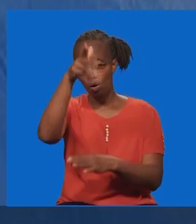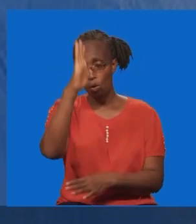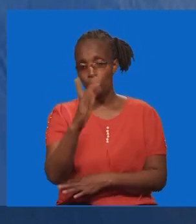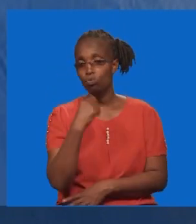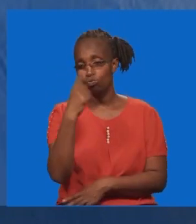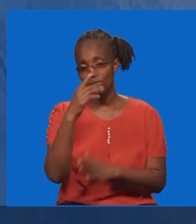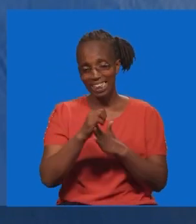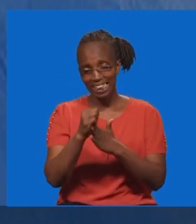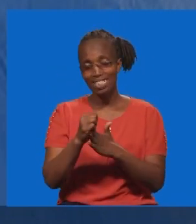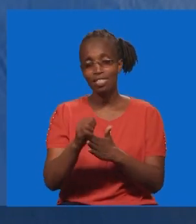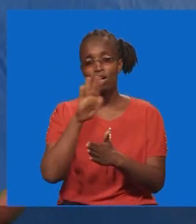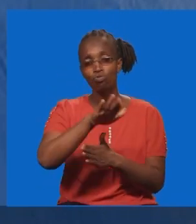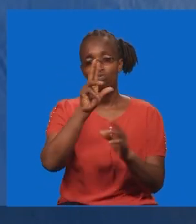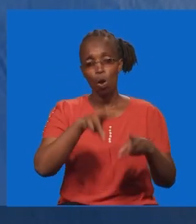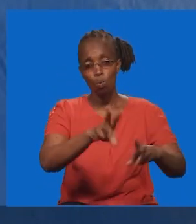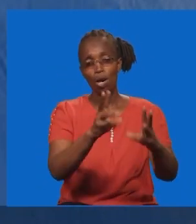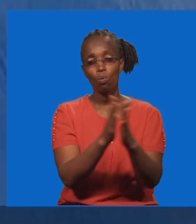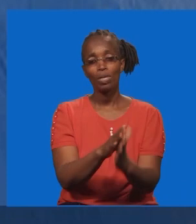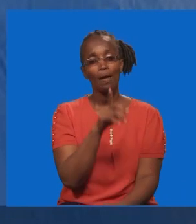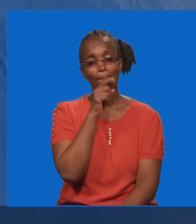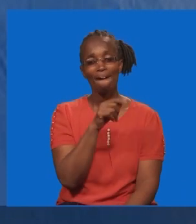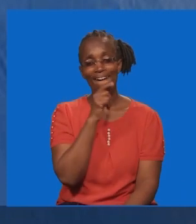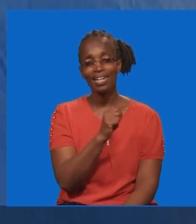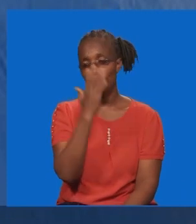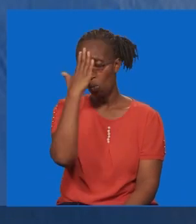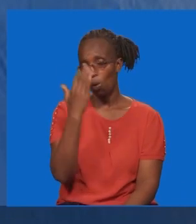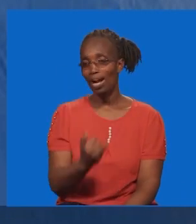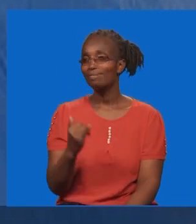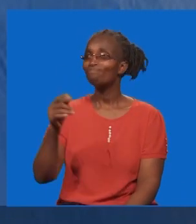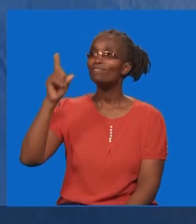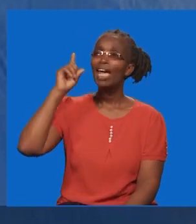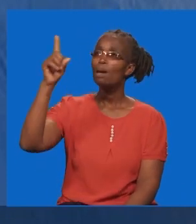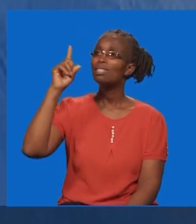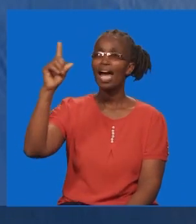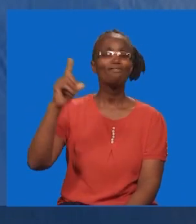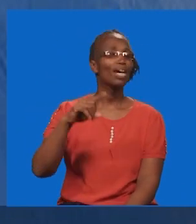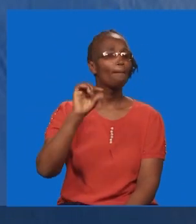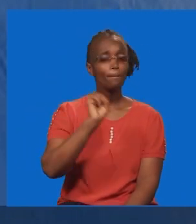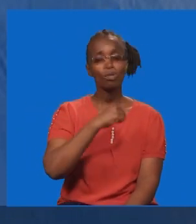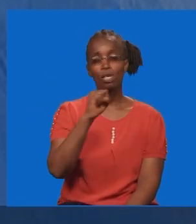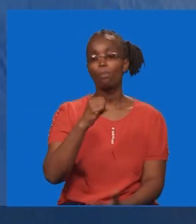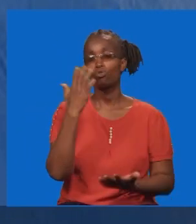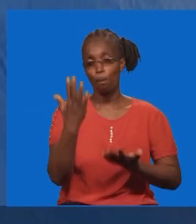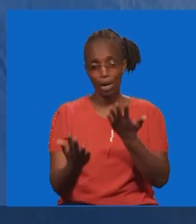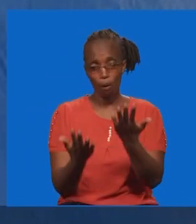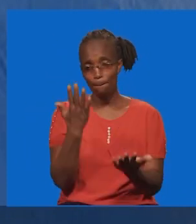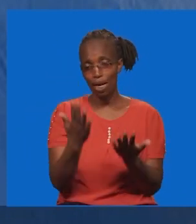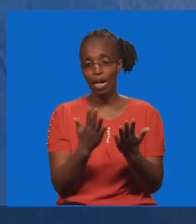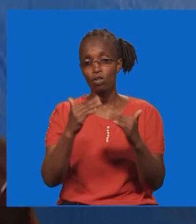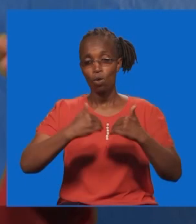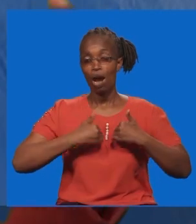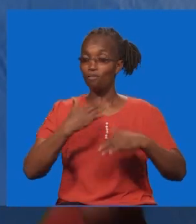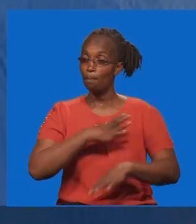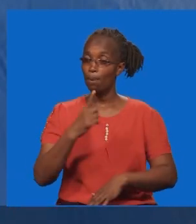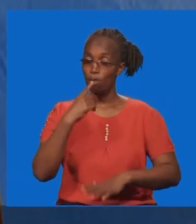anakuelekesa katika mambo yako na wanandamu. Kwa maana afananishu. Kwa maana uwezi mlinganisha na kitu chochote kile. Kuna